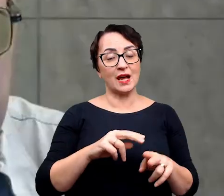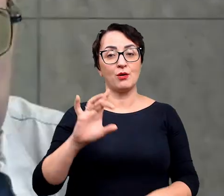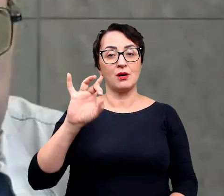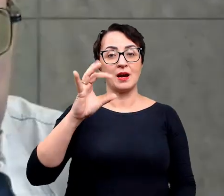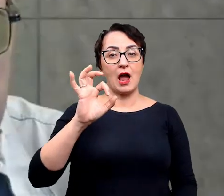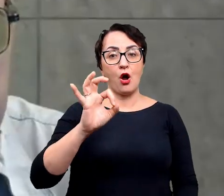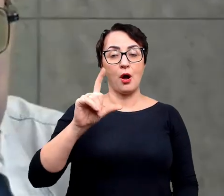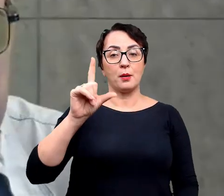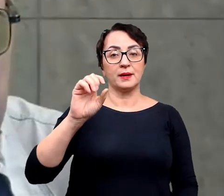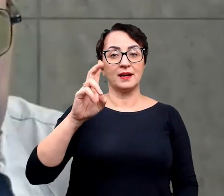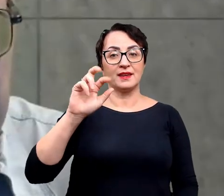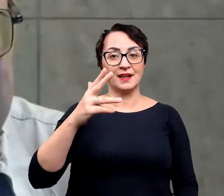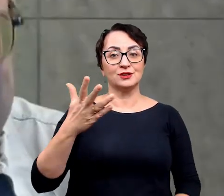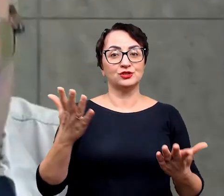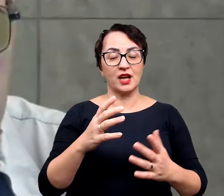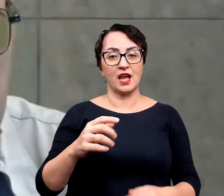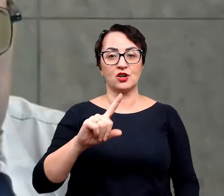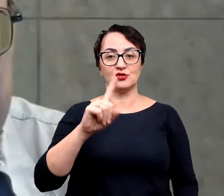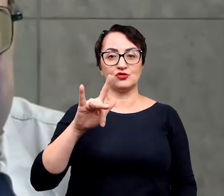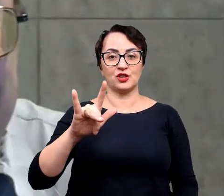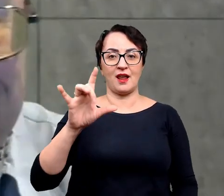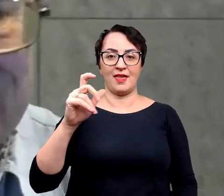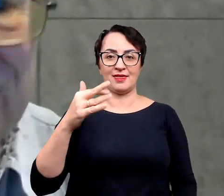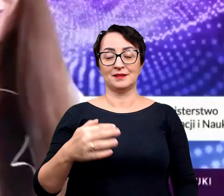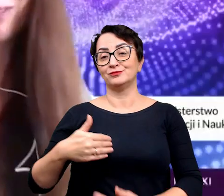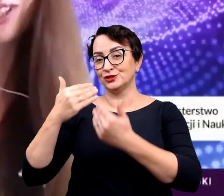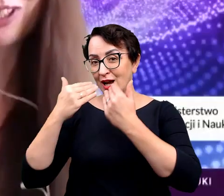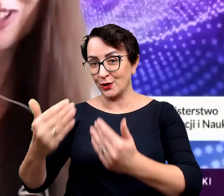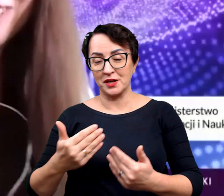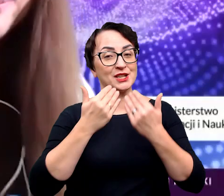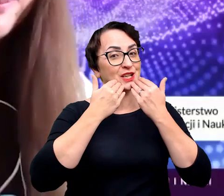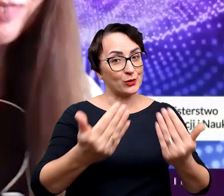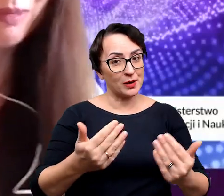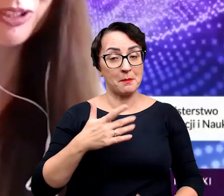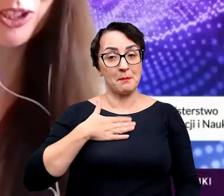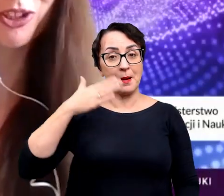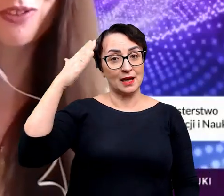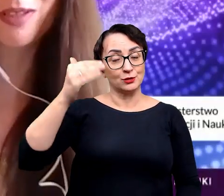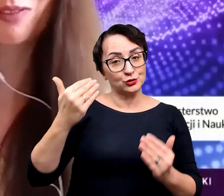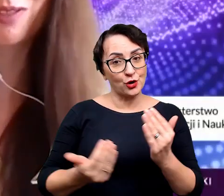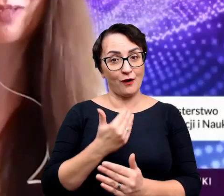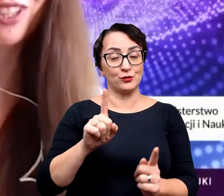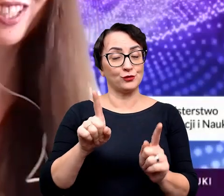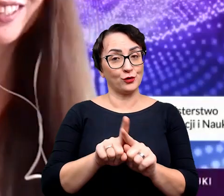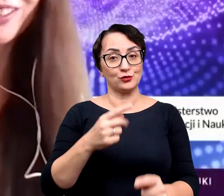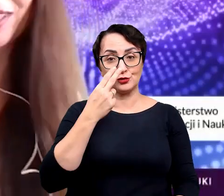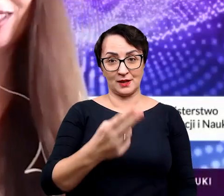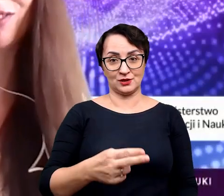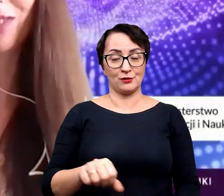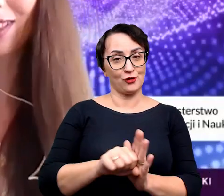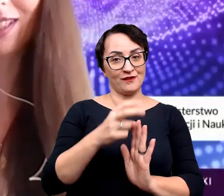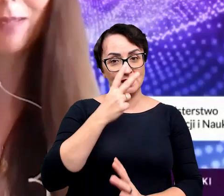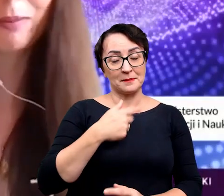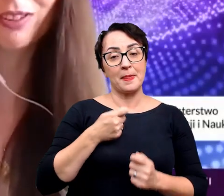pikniku na Żylecie. Także dziękuję. Dziękujemy Ci ślicznie i mam nadzieję, że jeszcze do zobaczenia, tak,